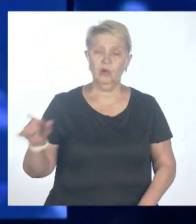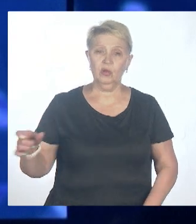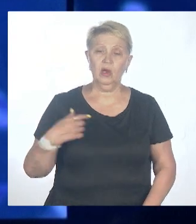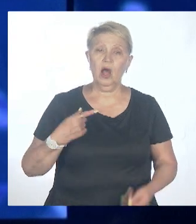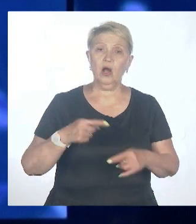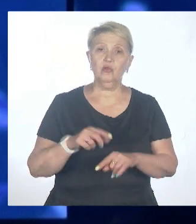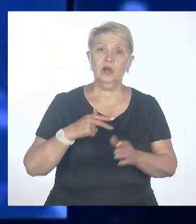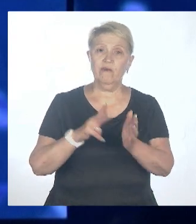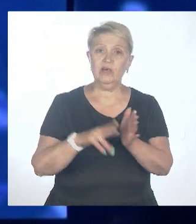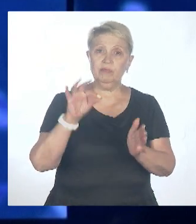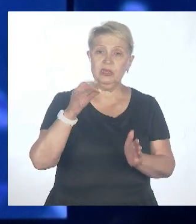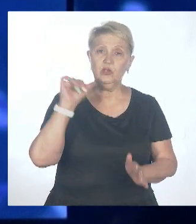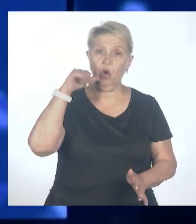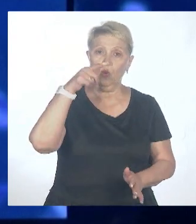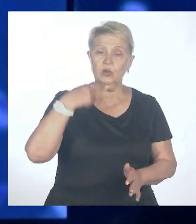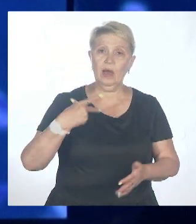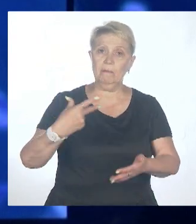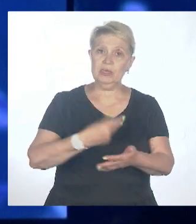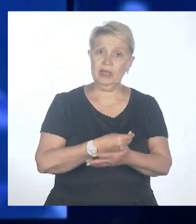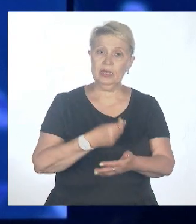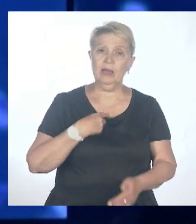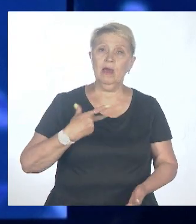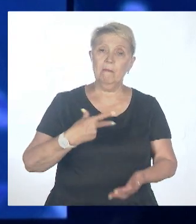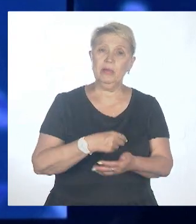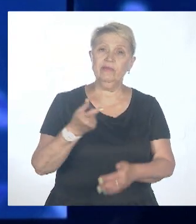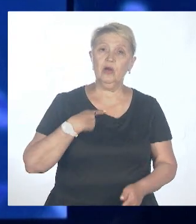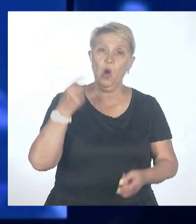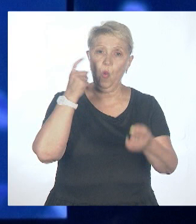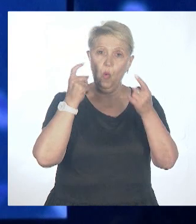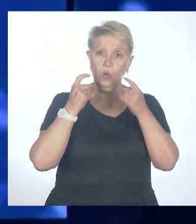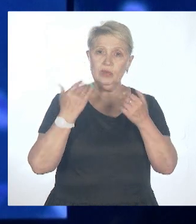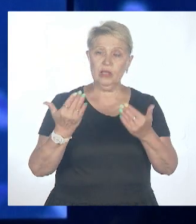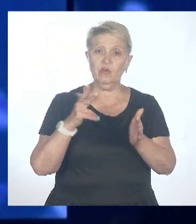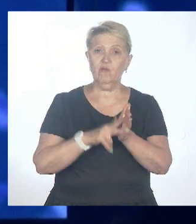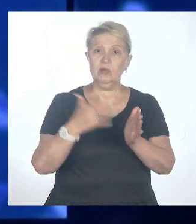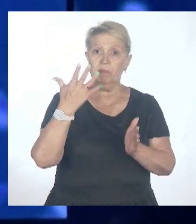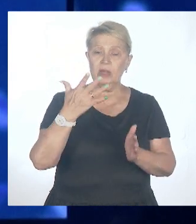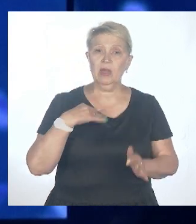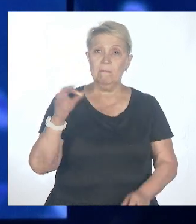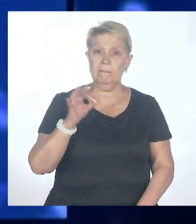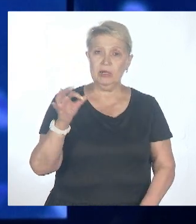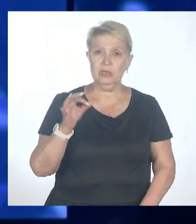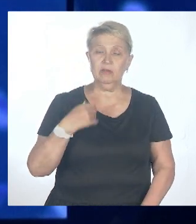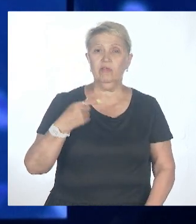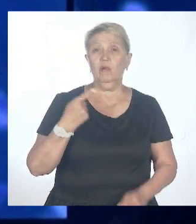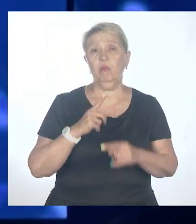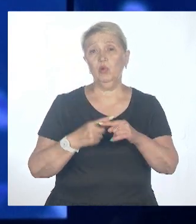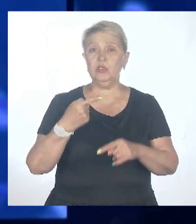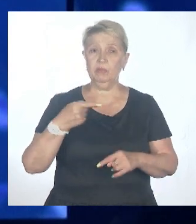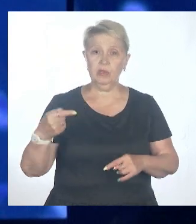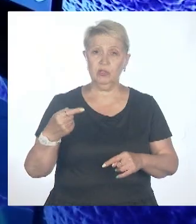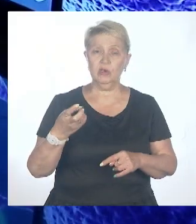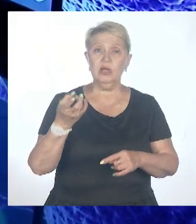-х поставили прививку от ОСПы, они сейчас на 85%? Примерно, да. Плюс-минус, но